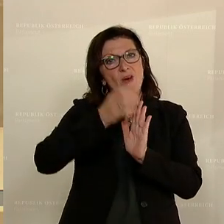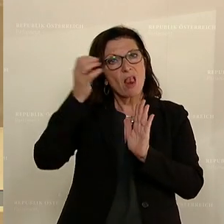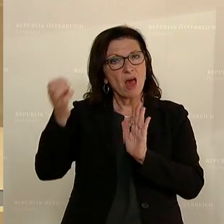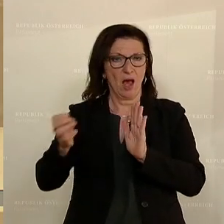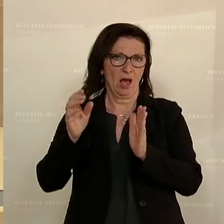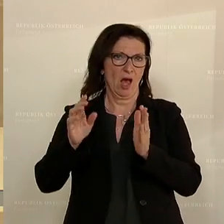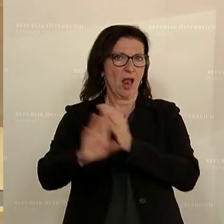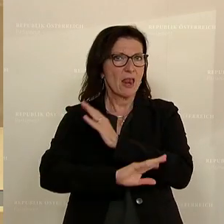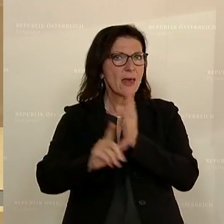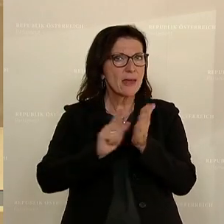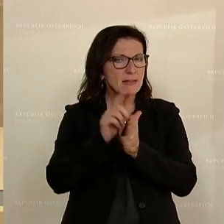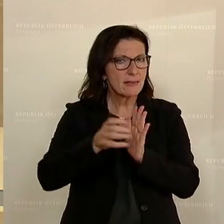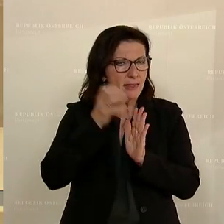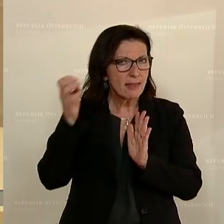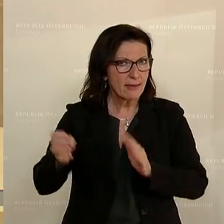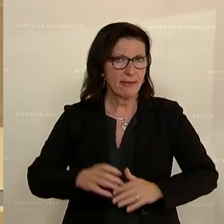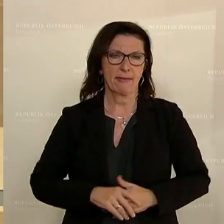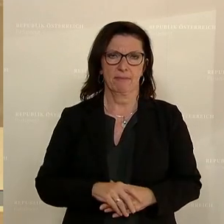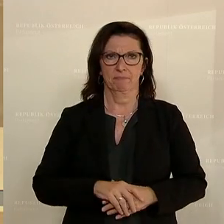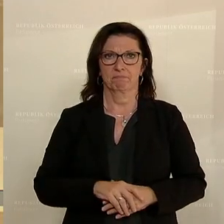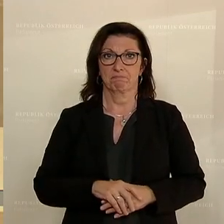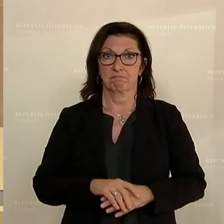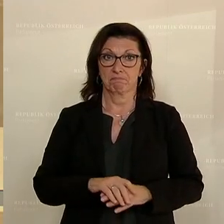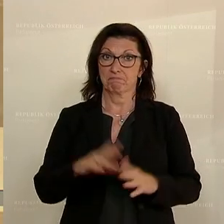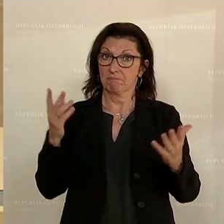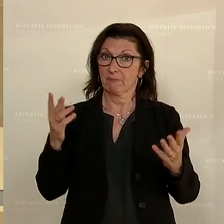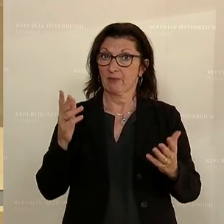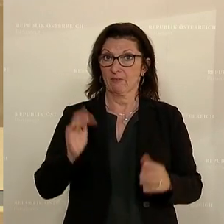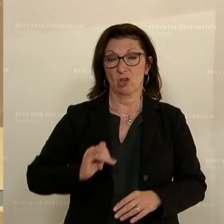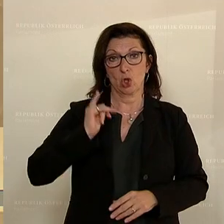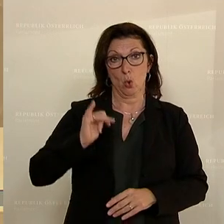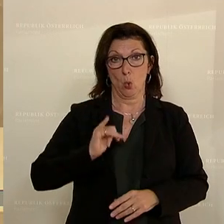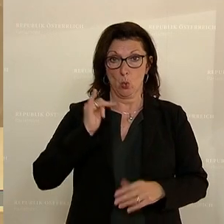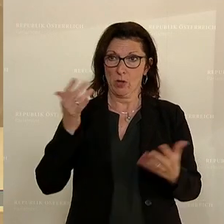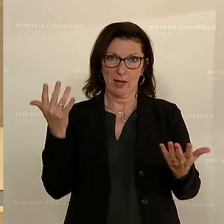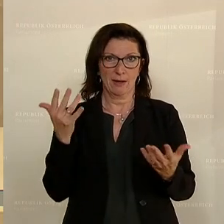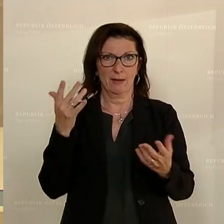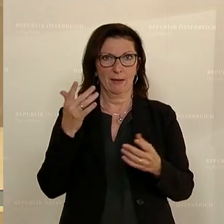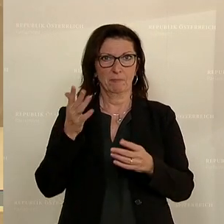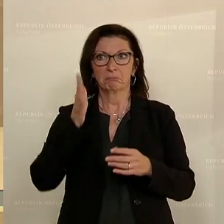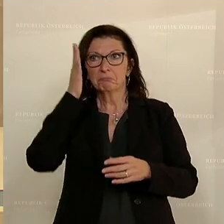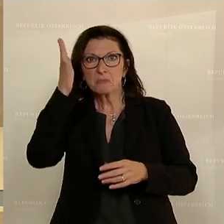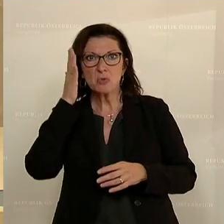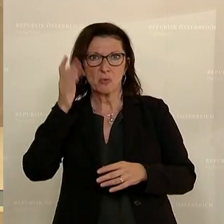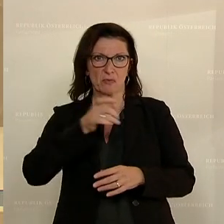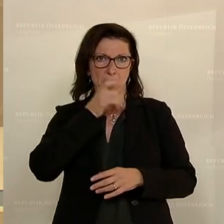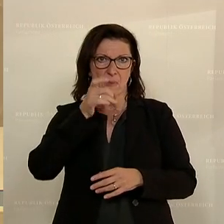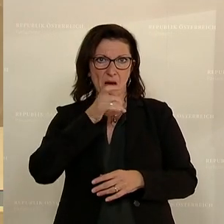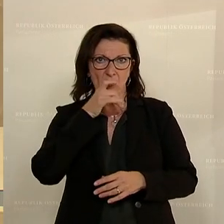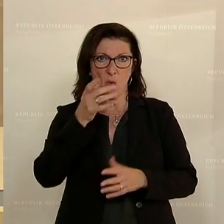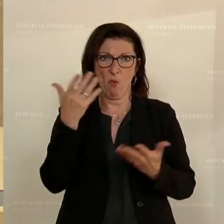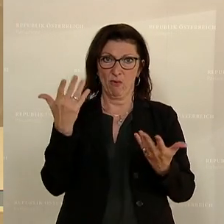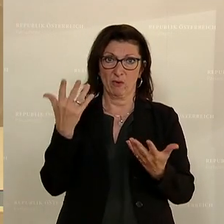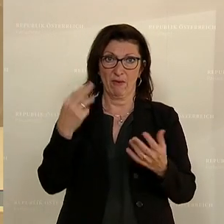ermöglichen. Die Alternative wäre, wenn junge Menschen an der Schwelle zum Berufsleben stehen und stolpern,